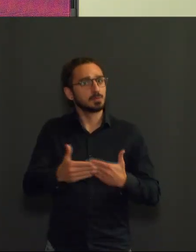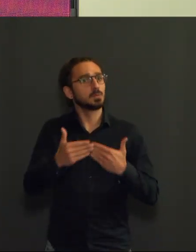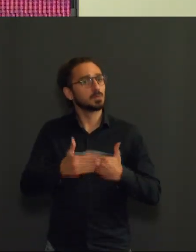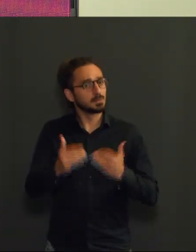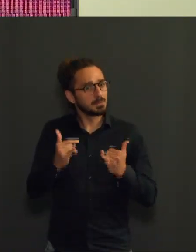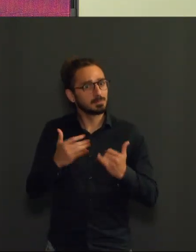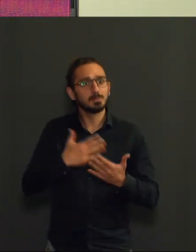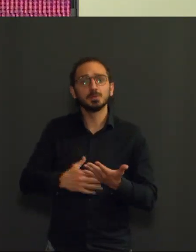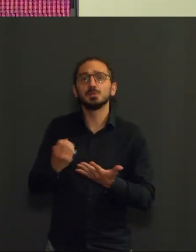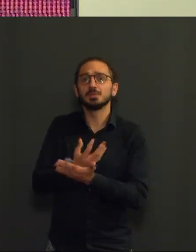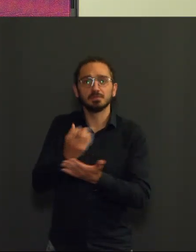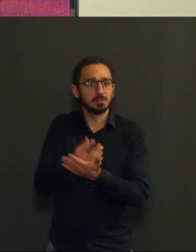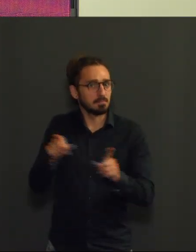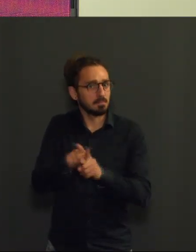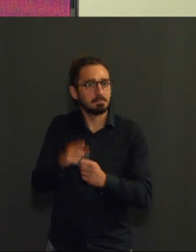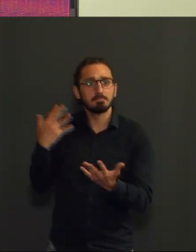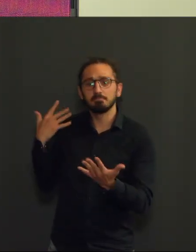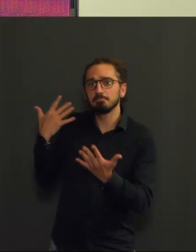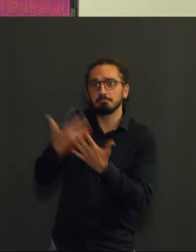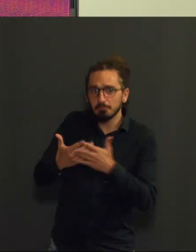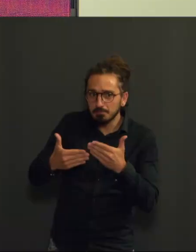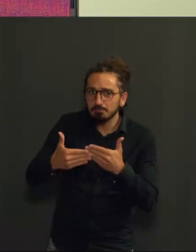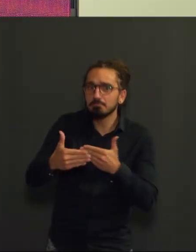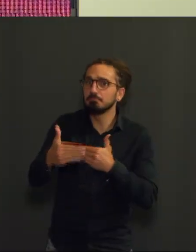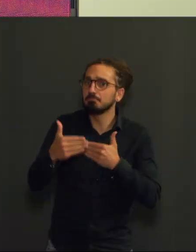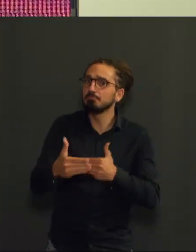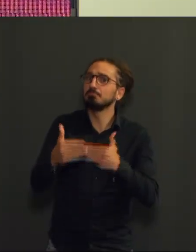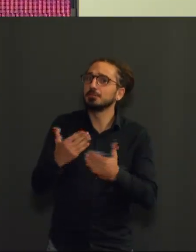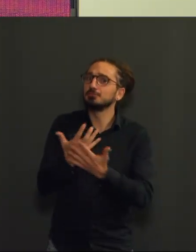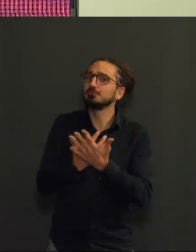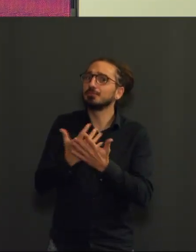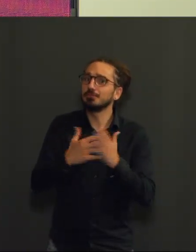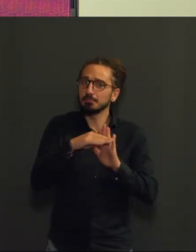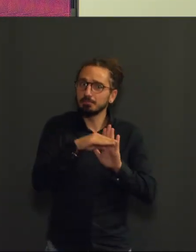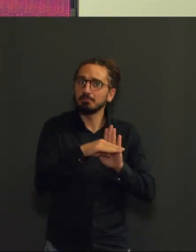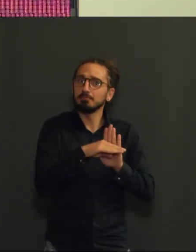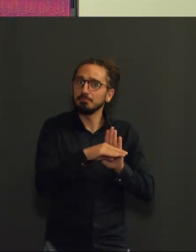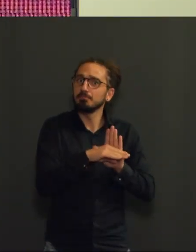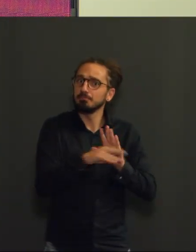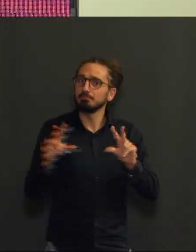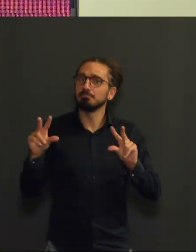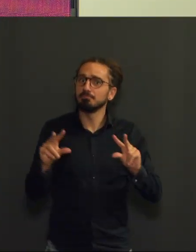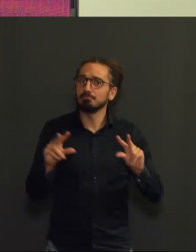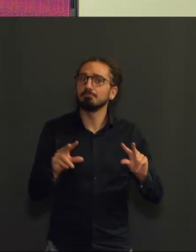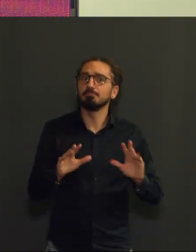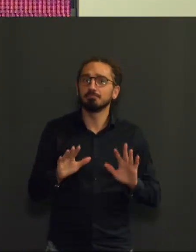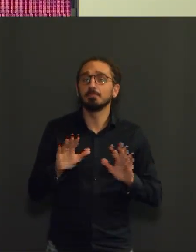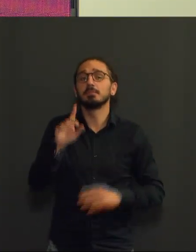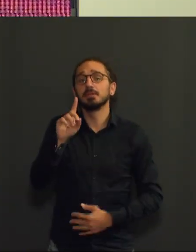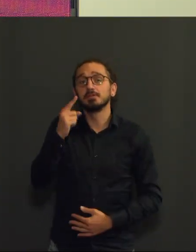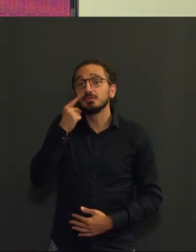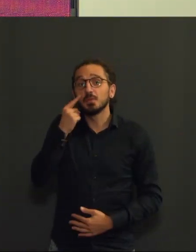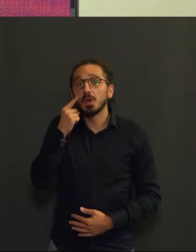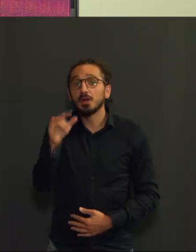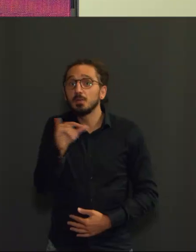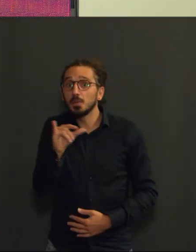temps. Les chiffres continuent à diminuer. Si la tendance actuelle perdure, et pour l'instant, rien ne nous laisse présager le contraire, on devrait